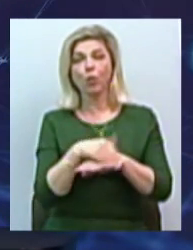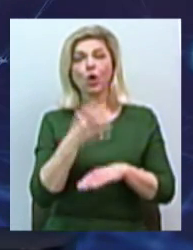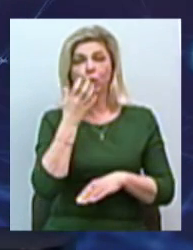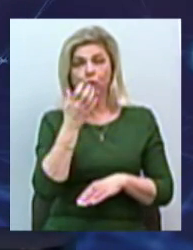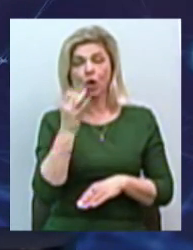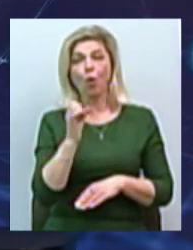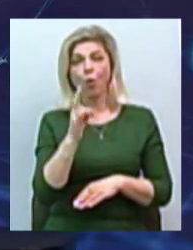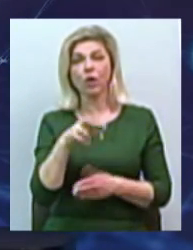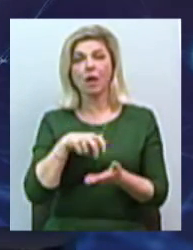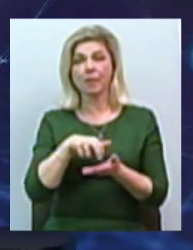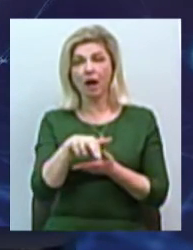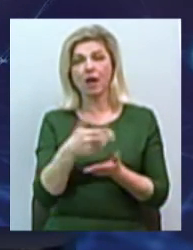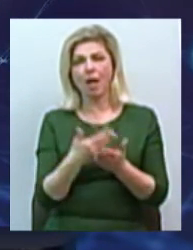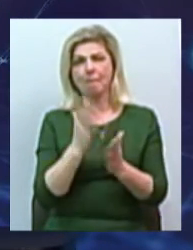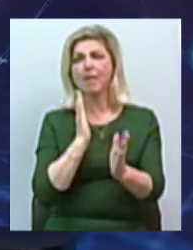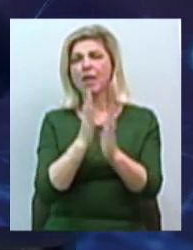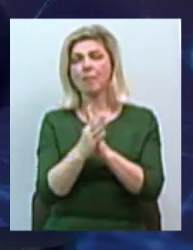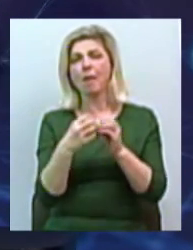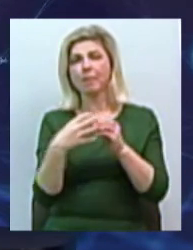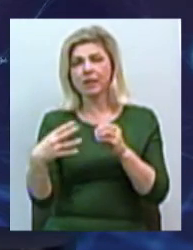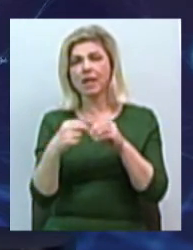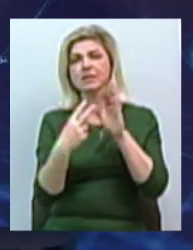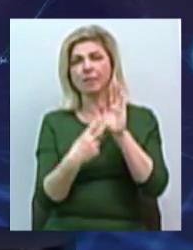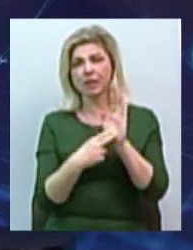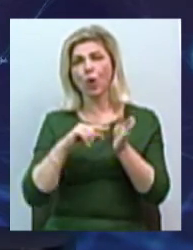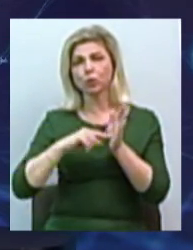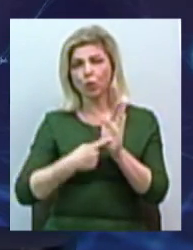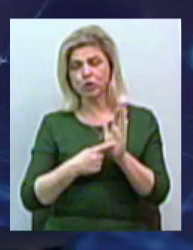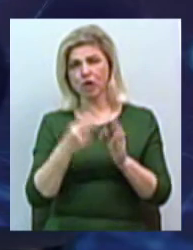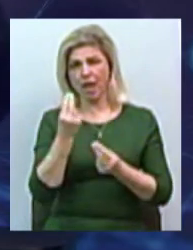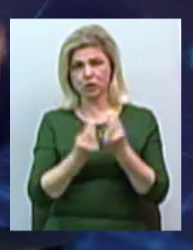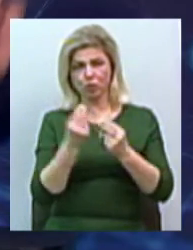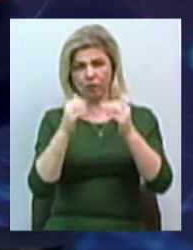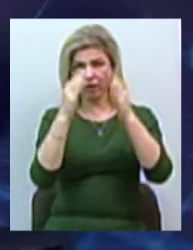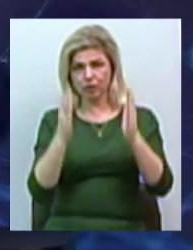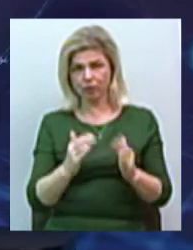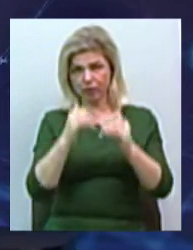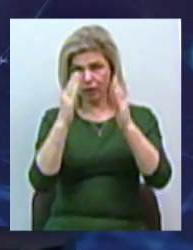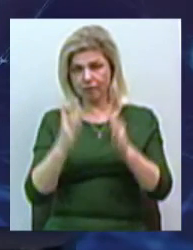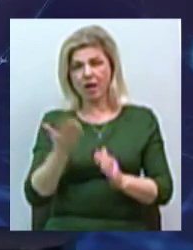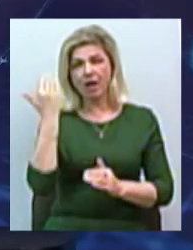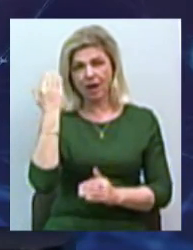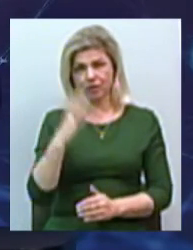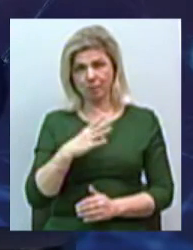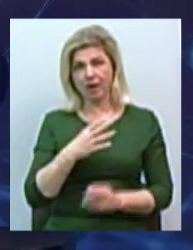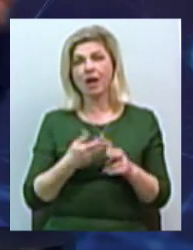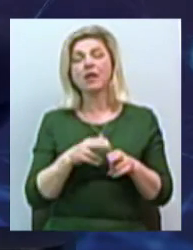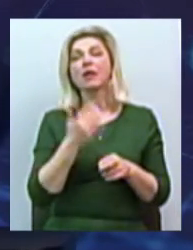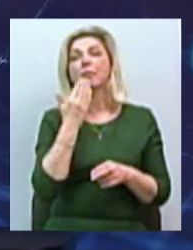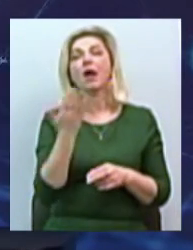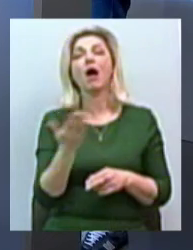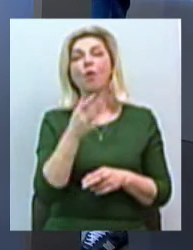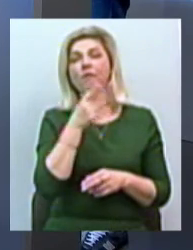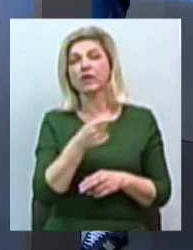мимо 15-17 точок ігрових, вот таких вот столбиків, помніте, були в те времена? Це який період? До